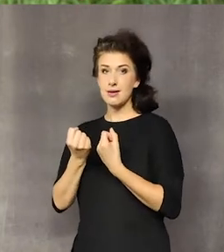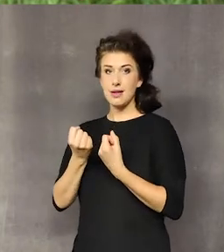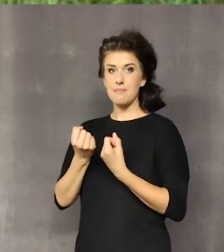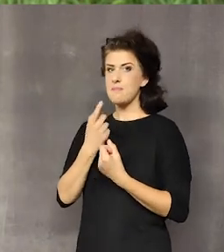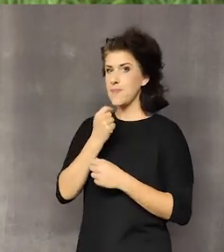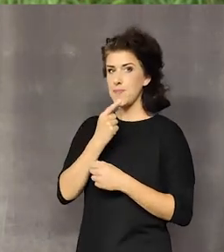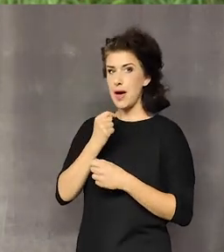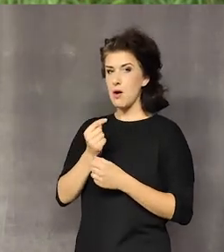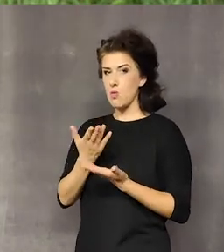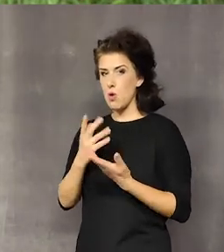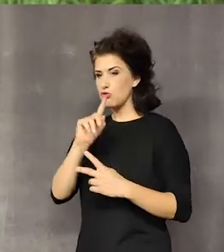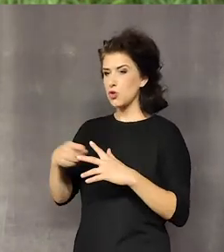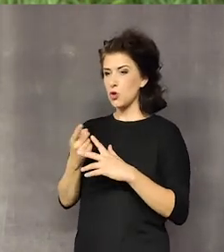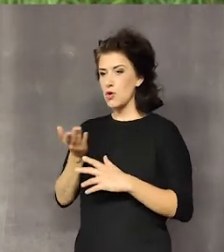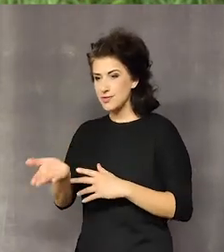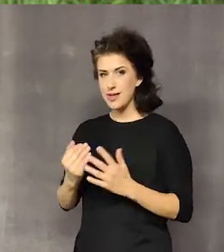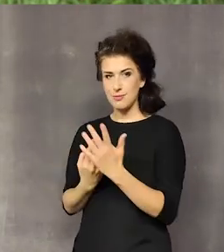najmniej ingerować w to.